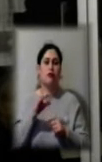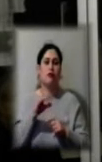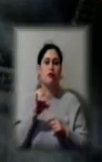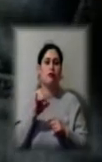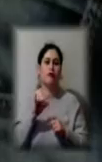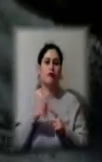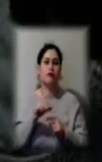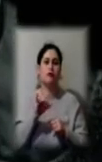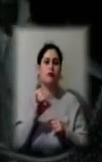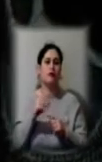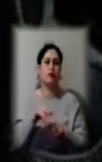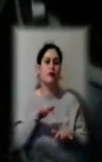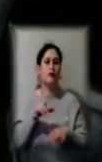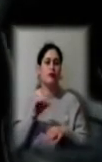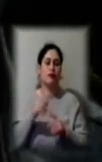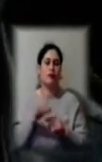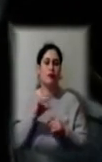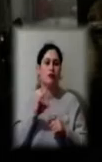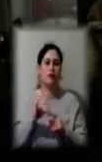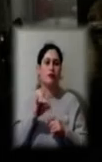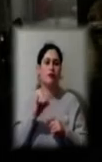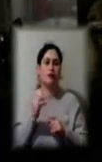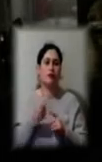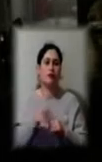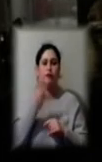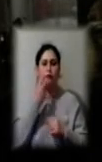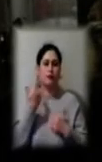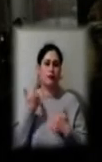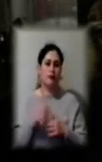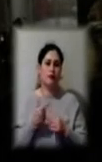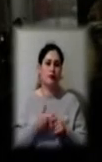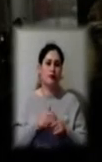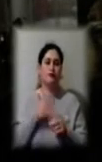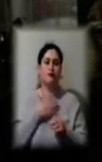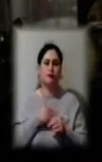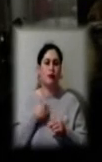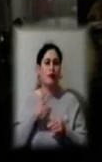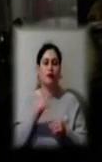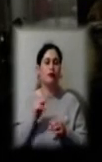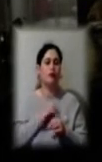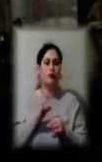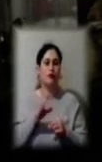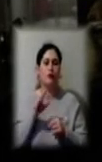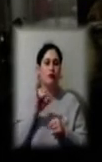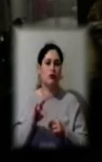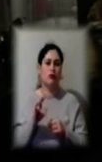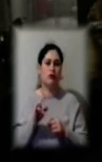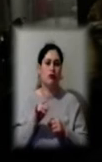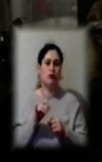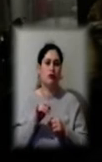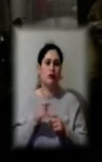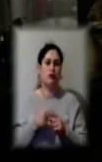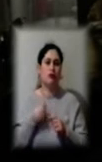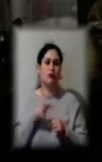п'єсі. До онлайн-репетицій звикла. Дуже приємно. Ніколи ми не працювали онлайн. До того ж, новий